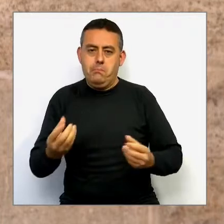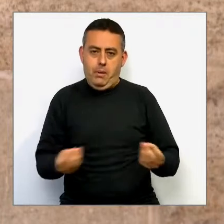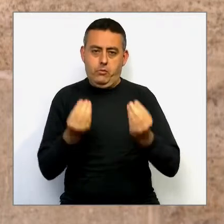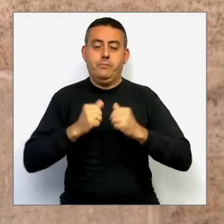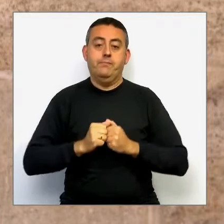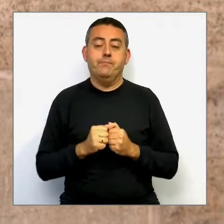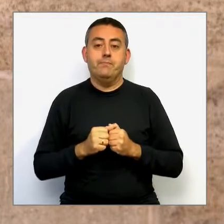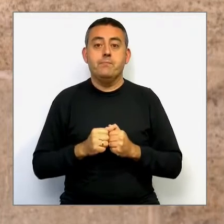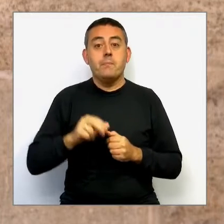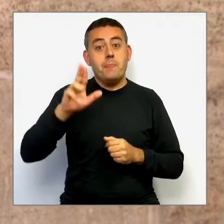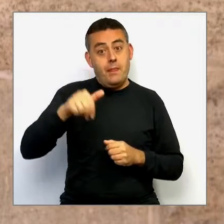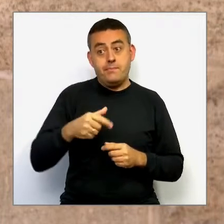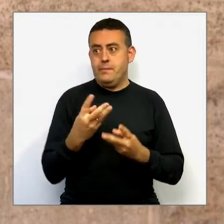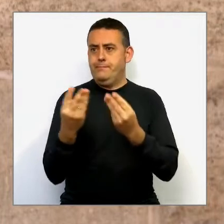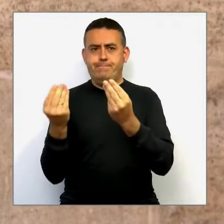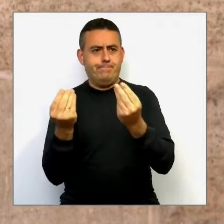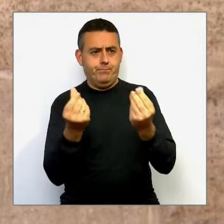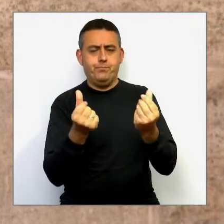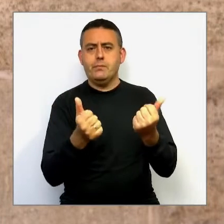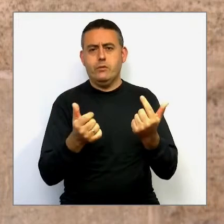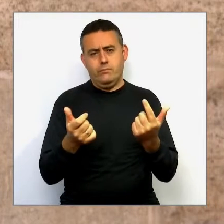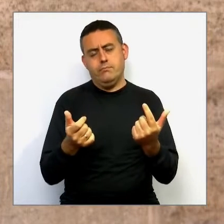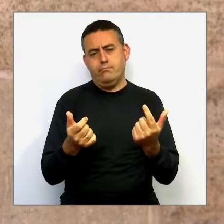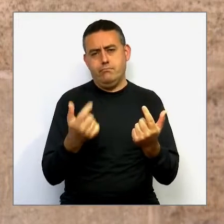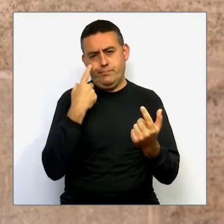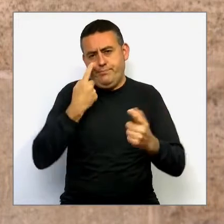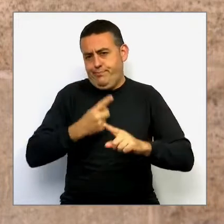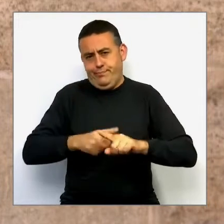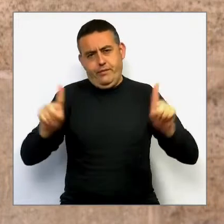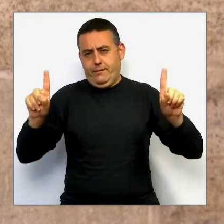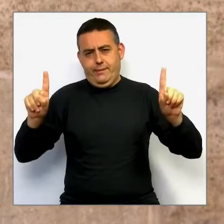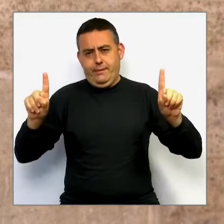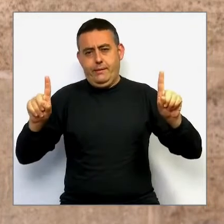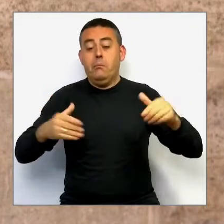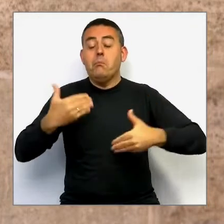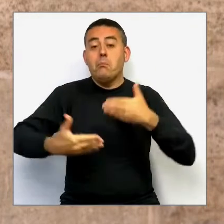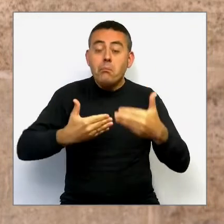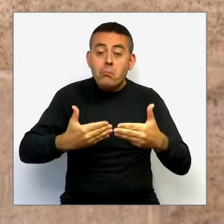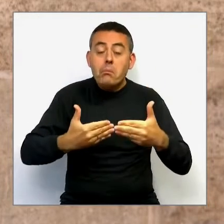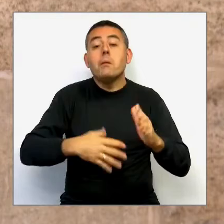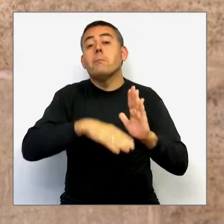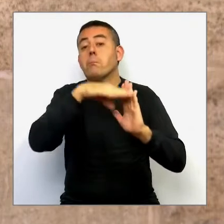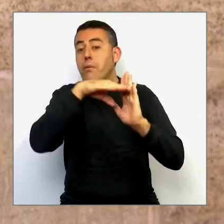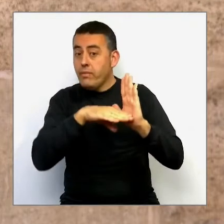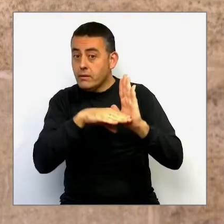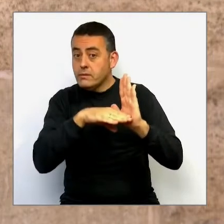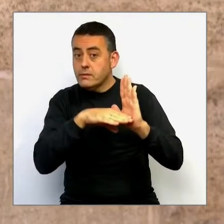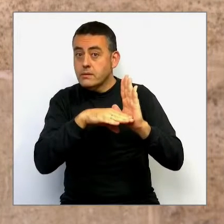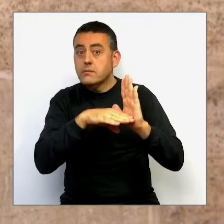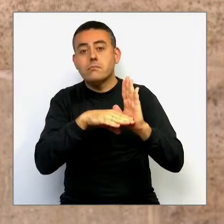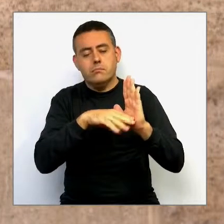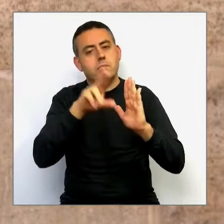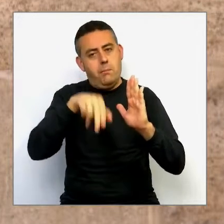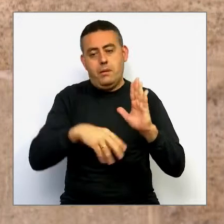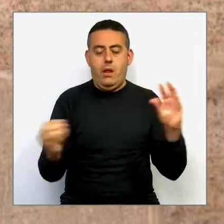una atmosfera diferent. I, en aquest sentit, es prendran les mesures que corresponguin per tal d'anar en aquest